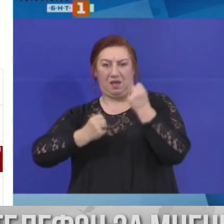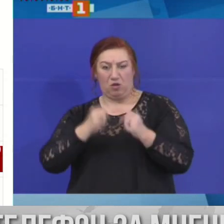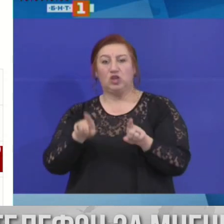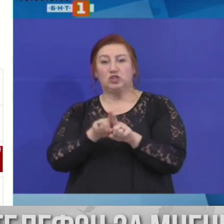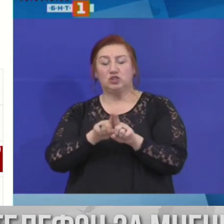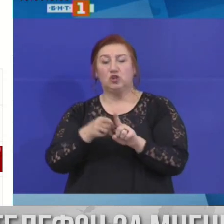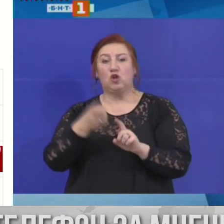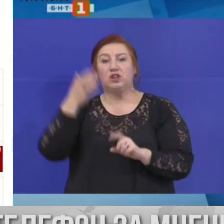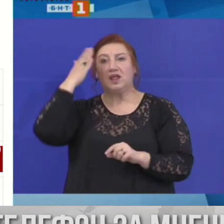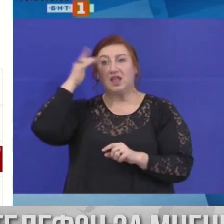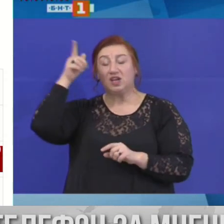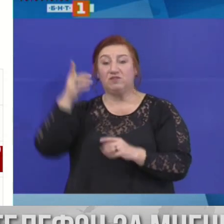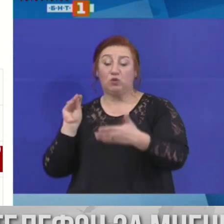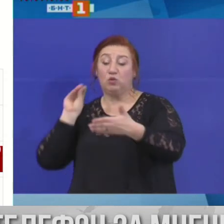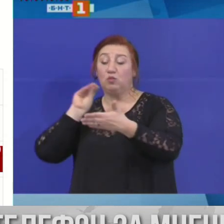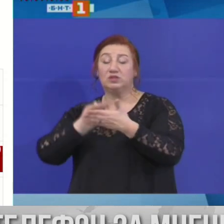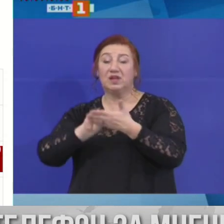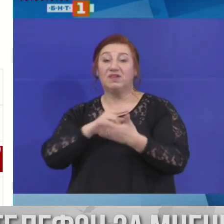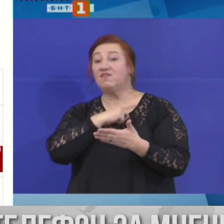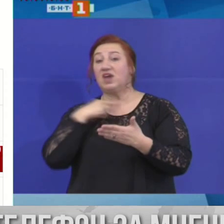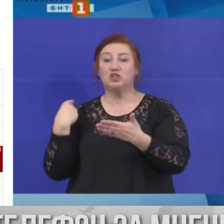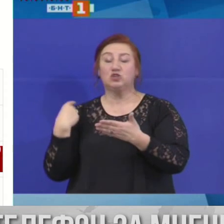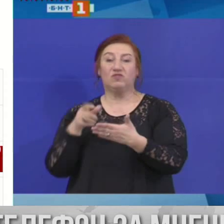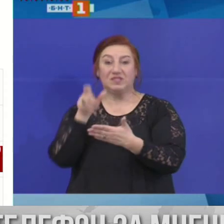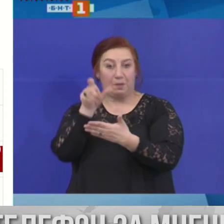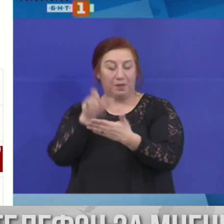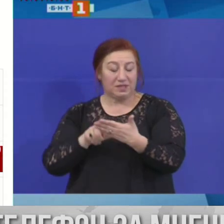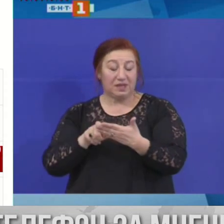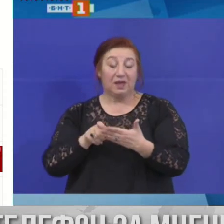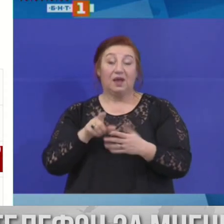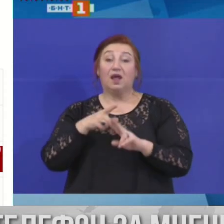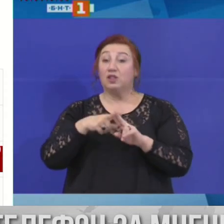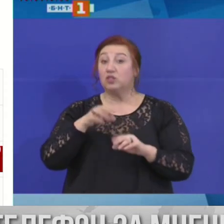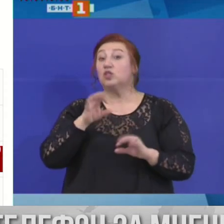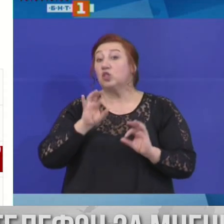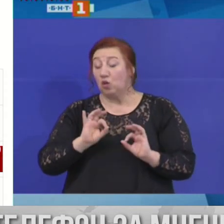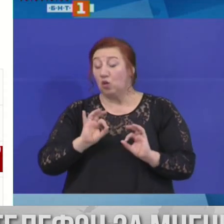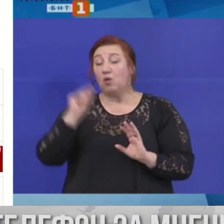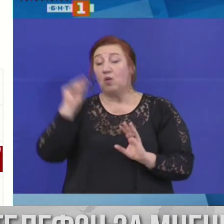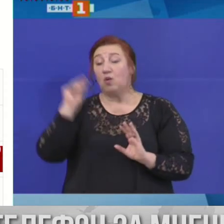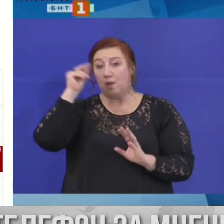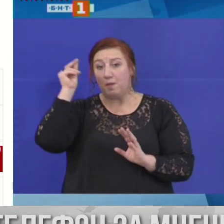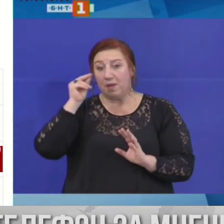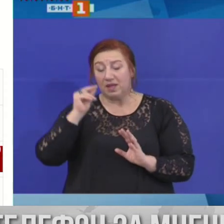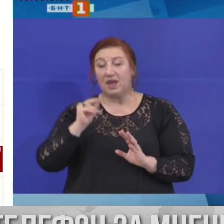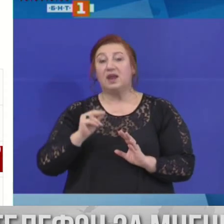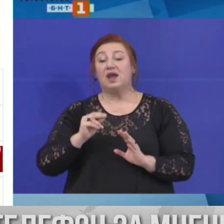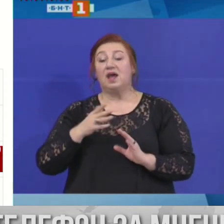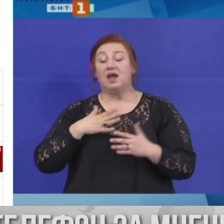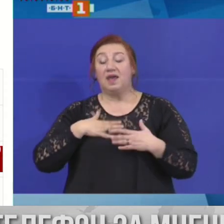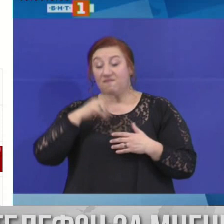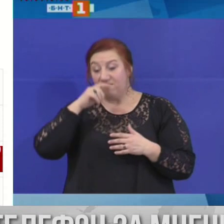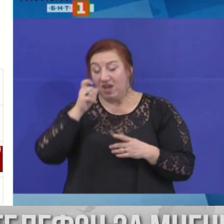които са поставени в рисковия списък. Но България, освен ангажимента си да осигури